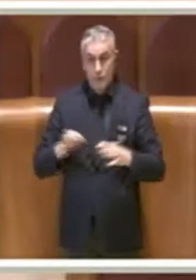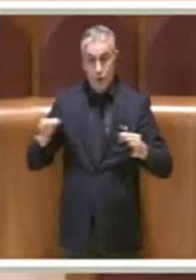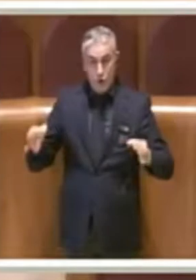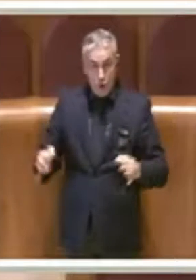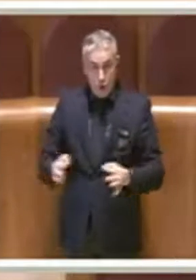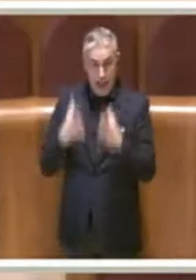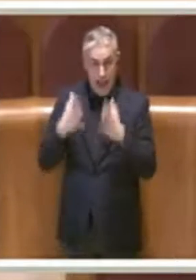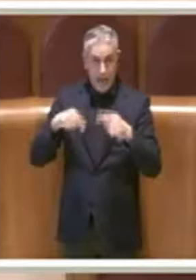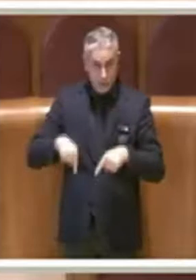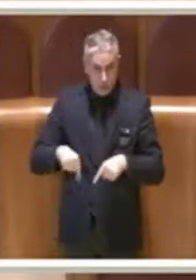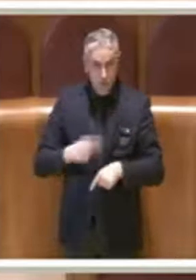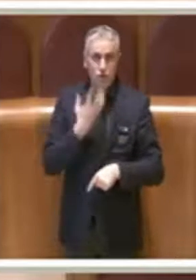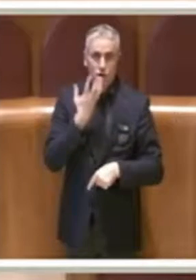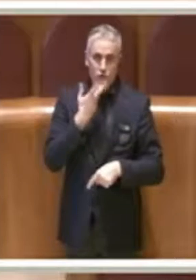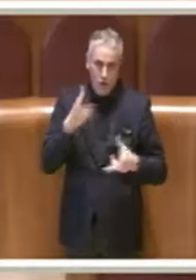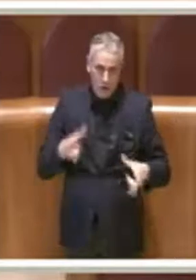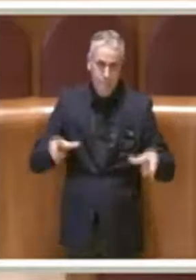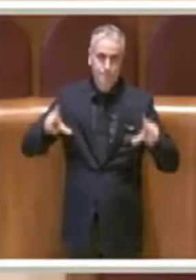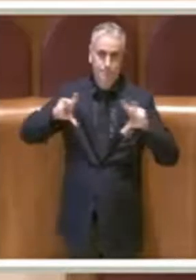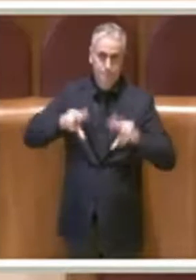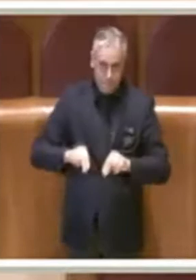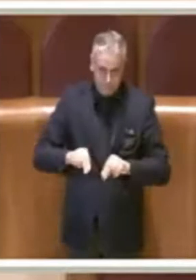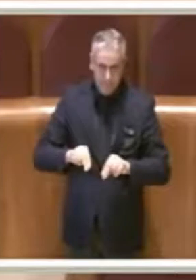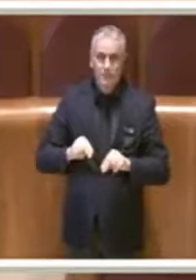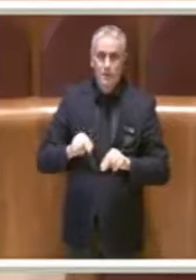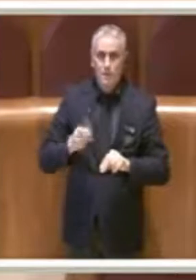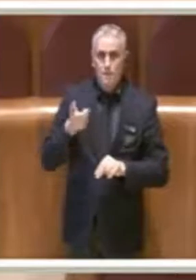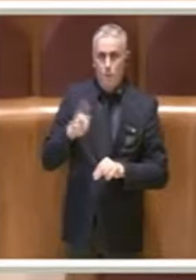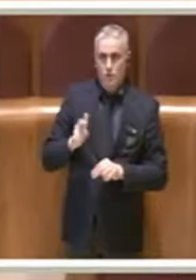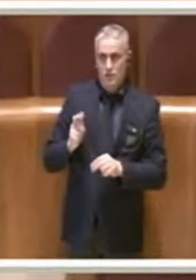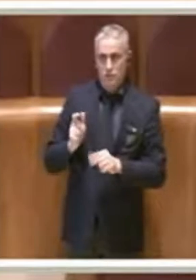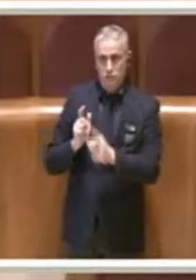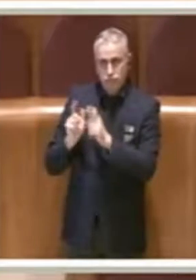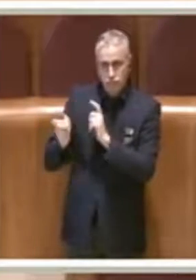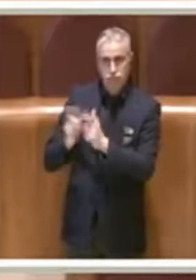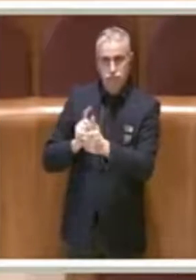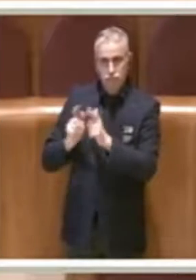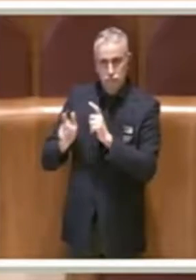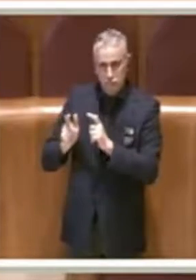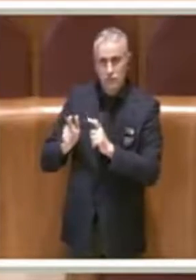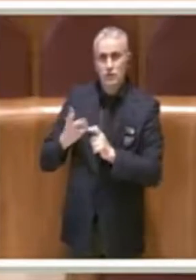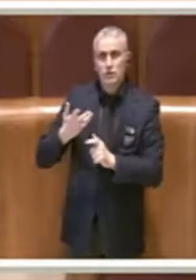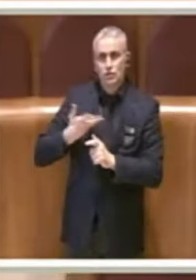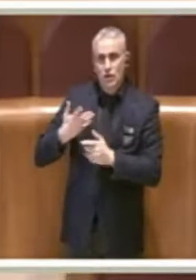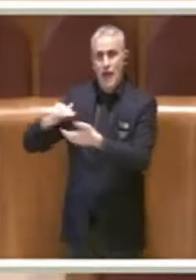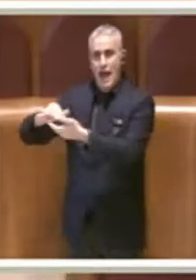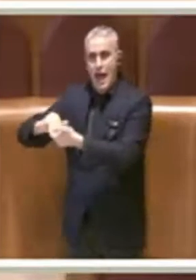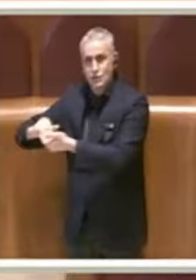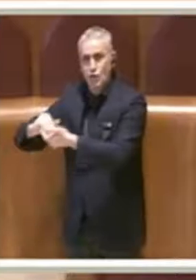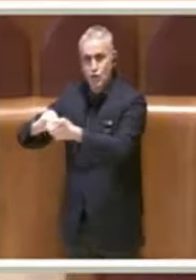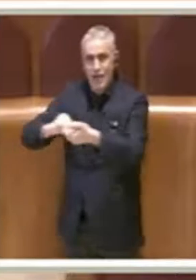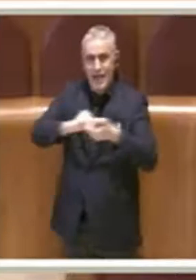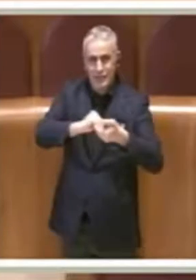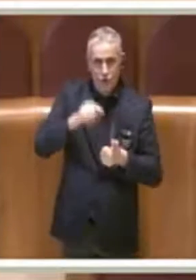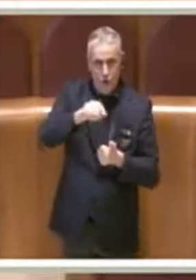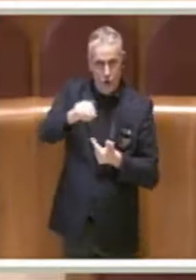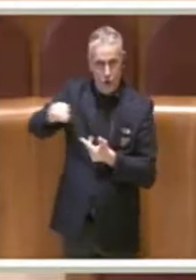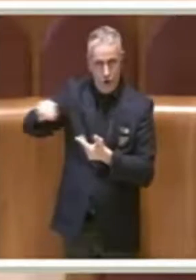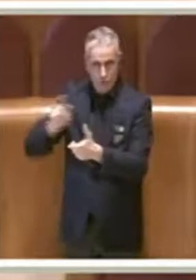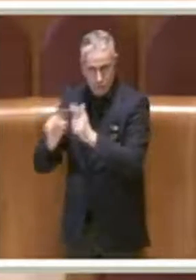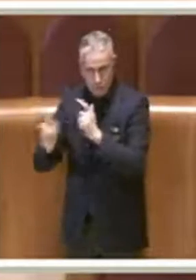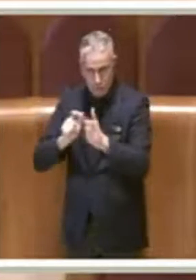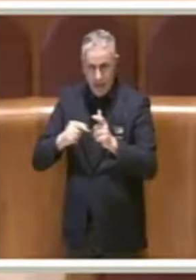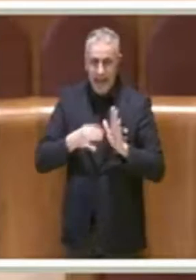poter rivedere alcuni